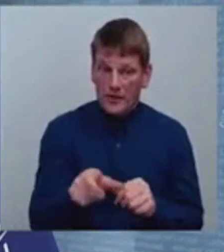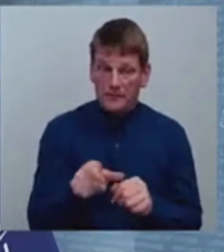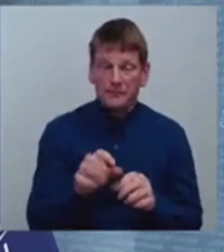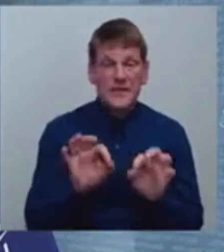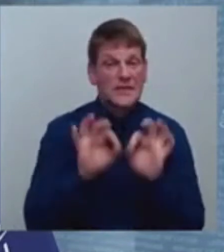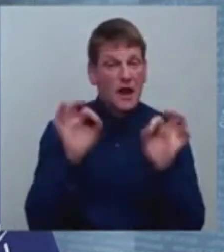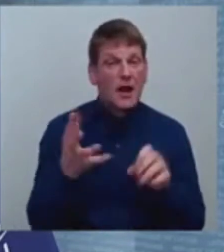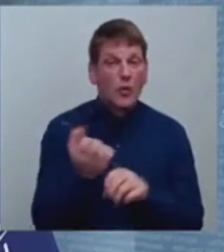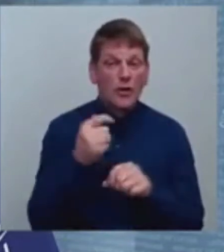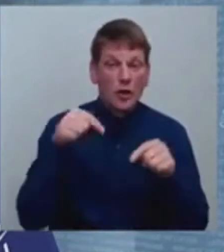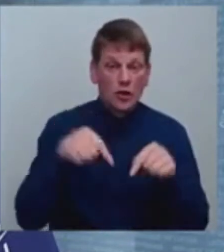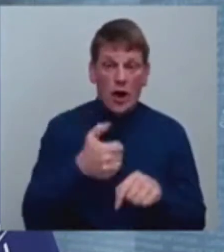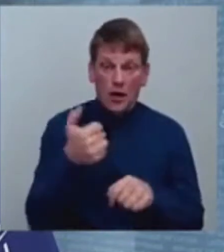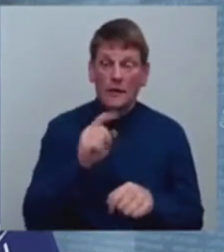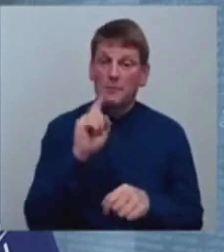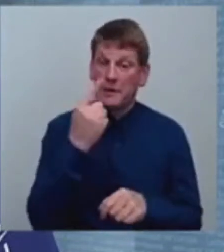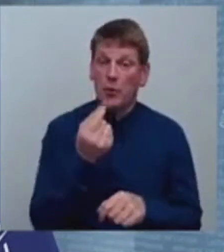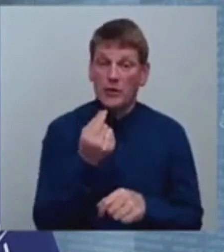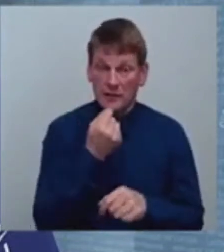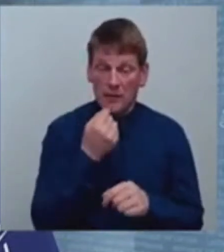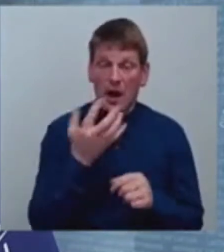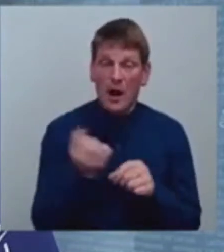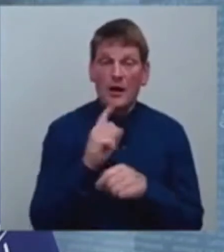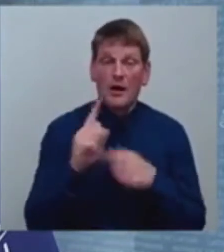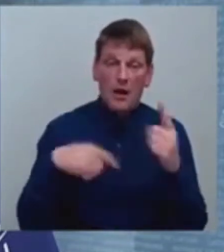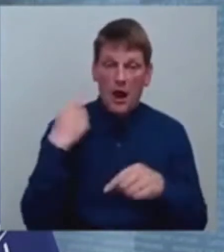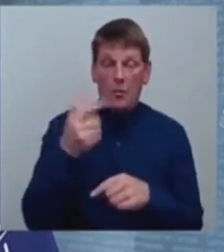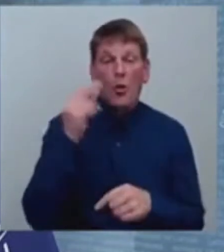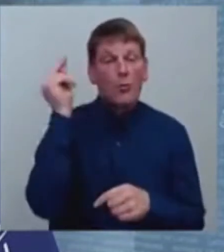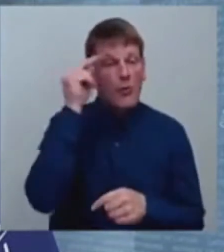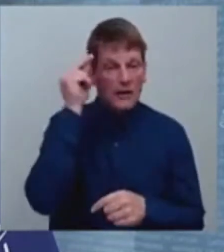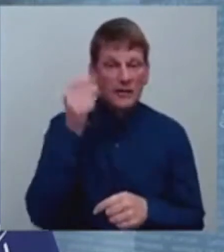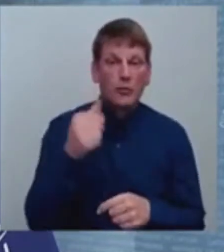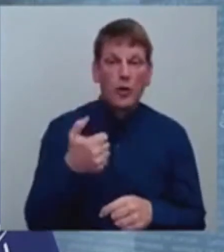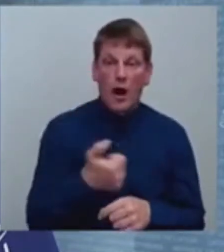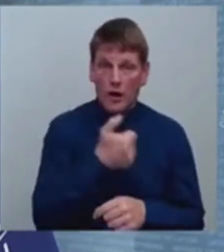šā gada, 1. septembrī, ar nākamo mācību gadu,